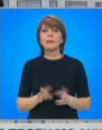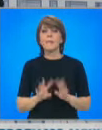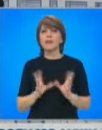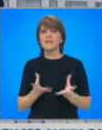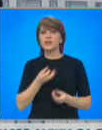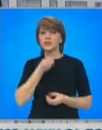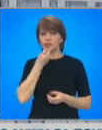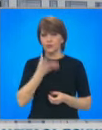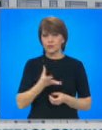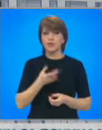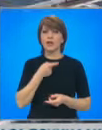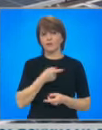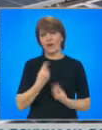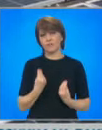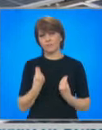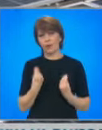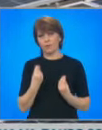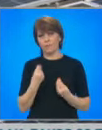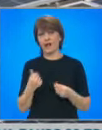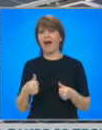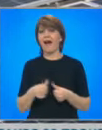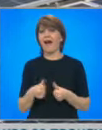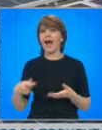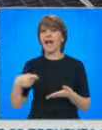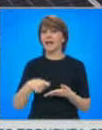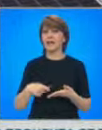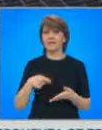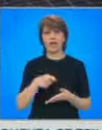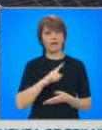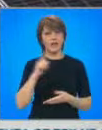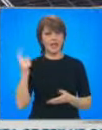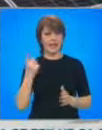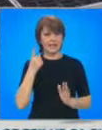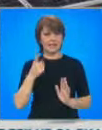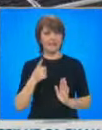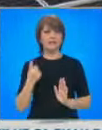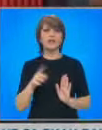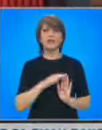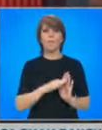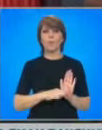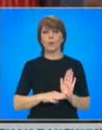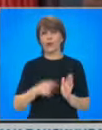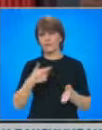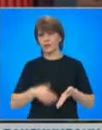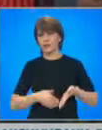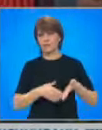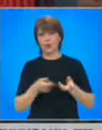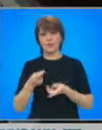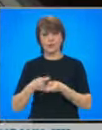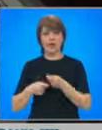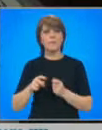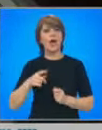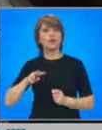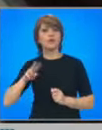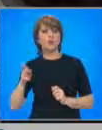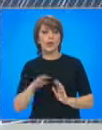необезпечен кредит е доста добра лихва. Това няма да бъде единствената програма в помощ на бизнеса. Друга мярка, готвена от Министерството на